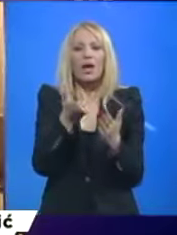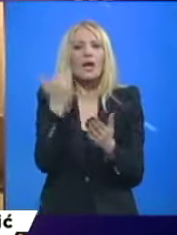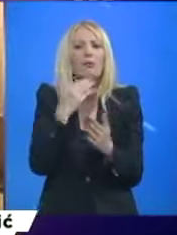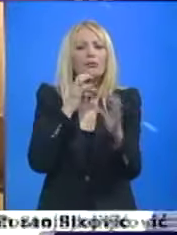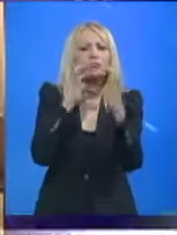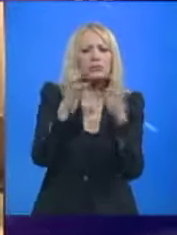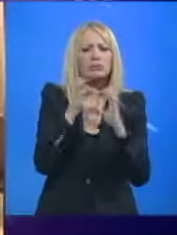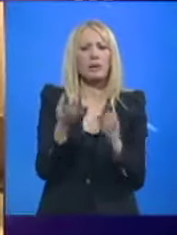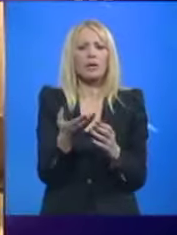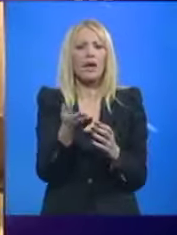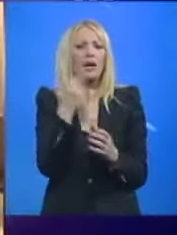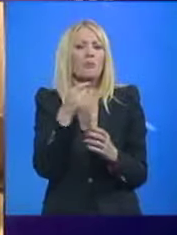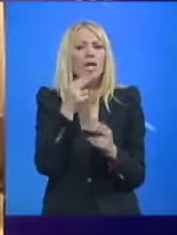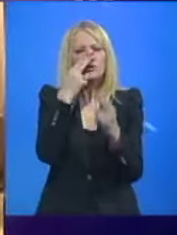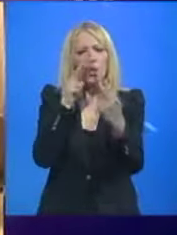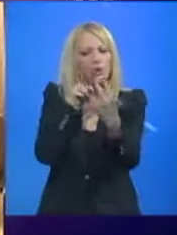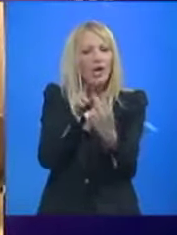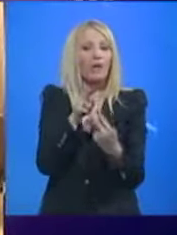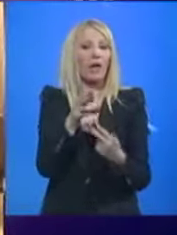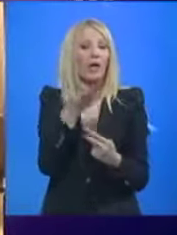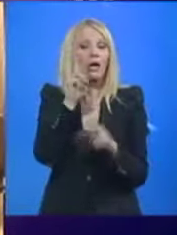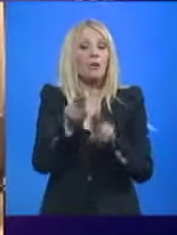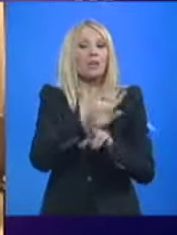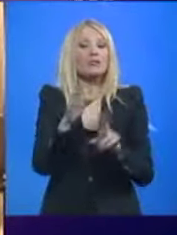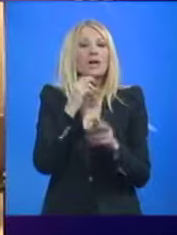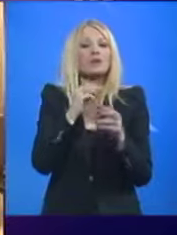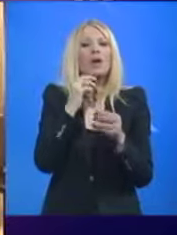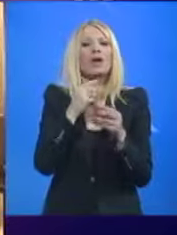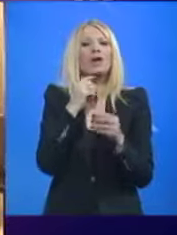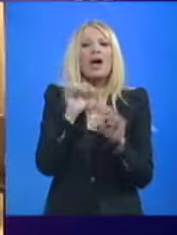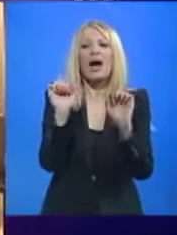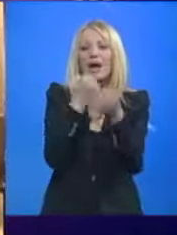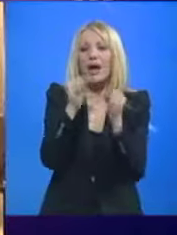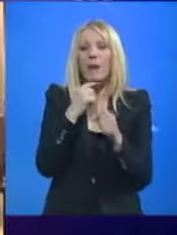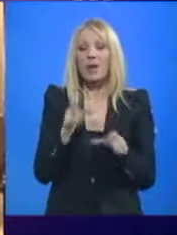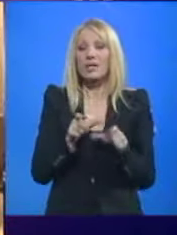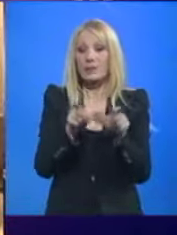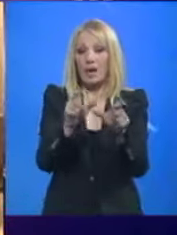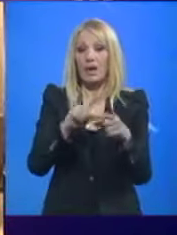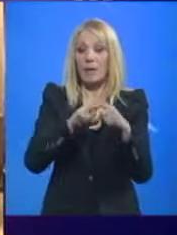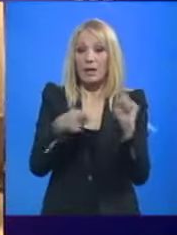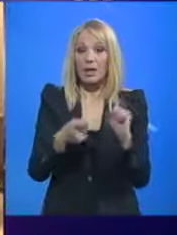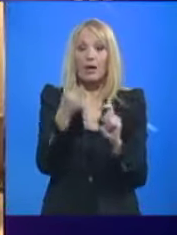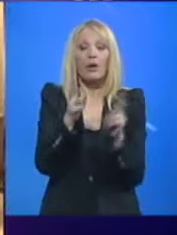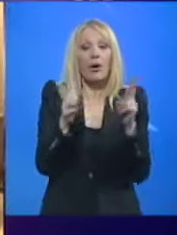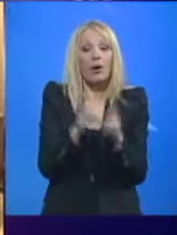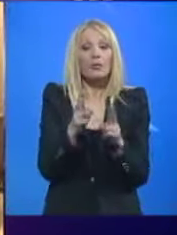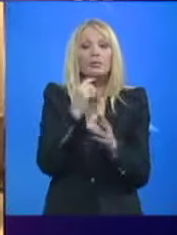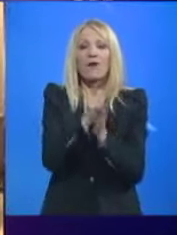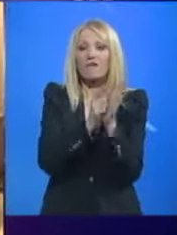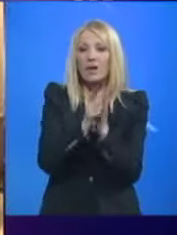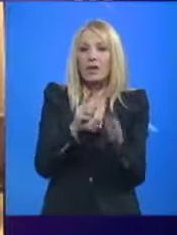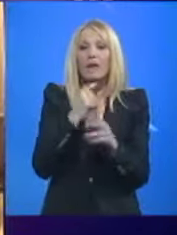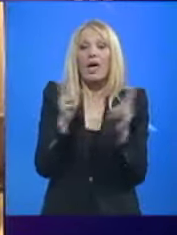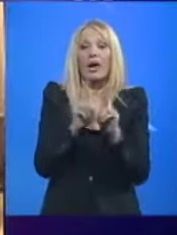debata, nema sučeljavanja, imate samo montiranje straničkog materijala, u jednom ograničenom vremenskom periodu